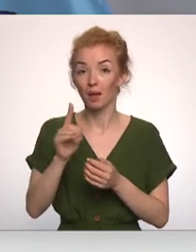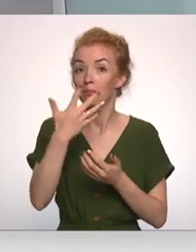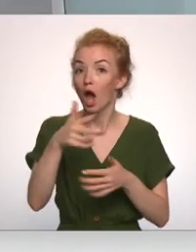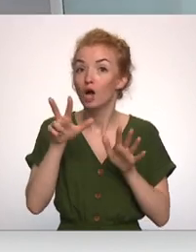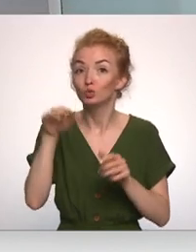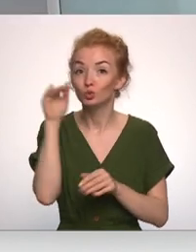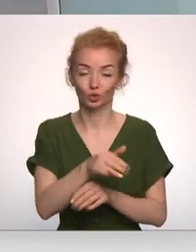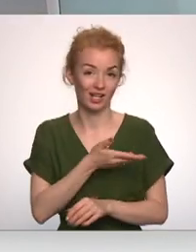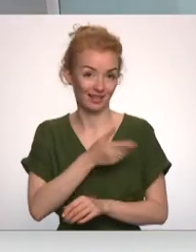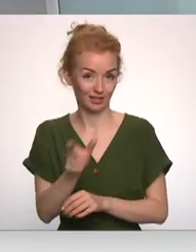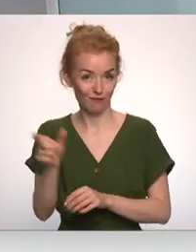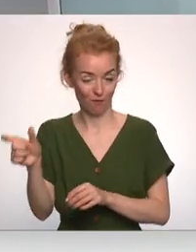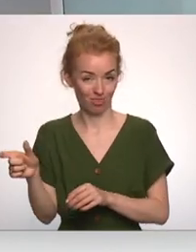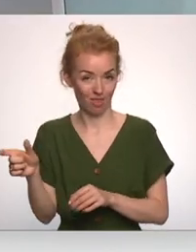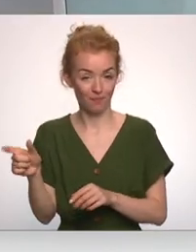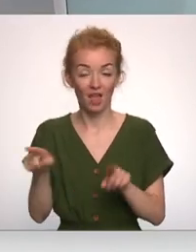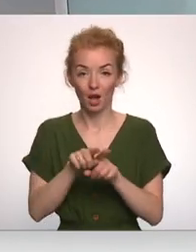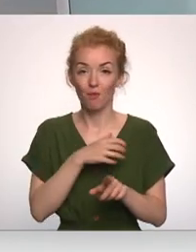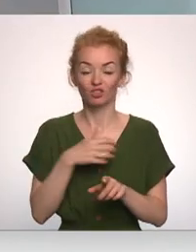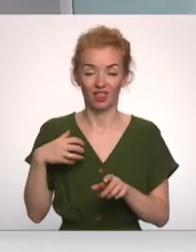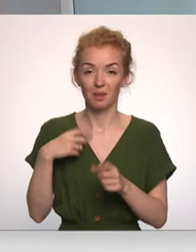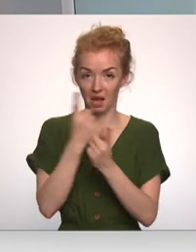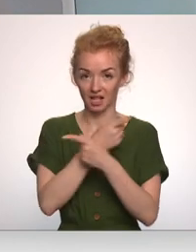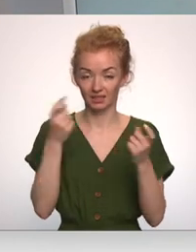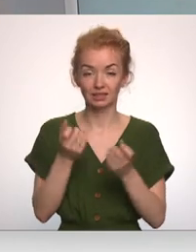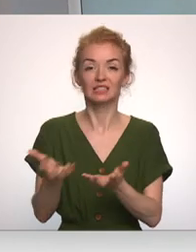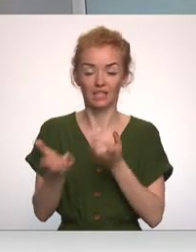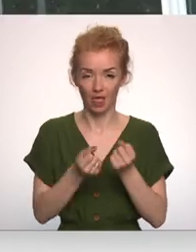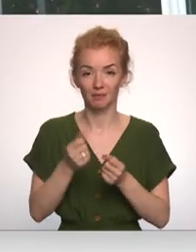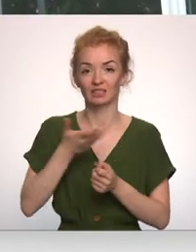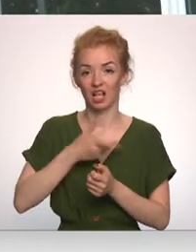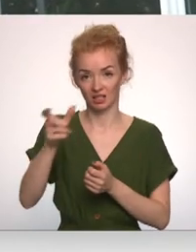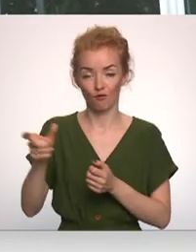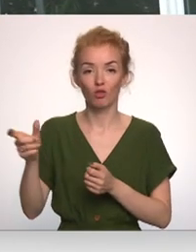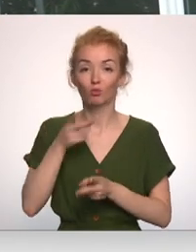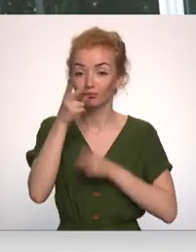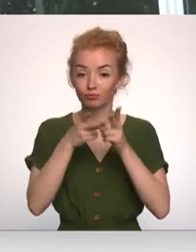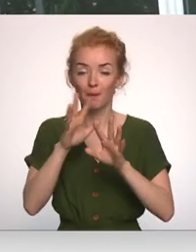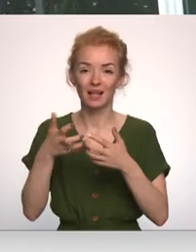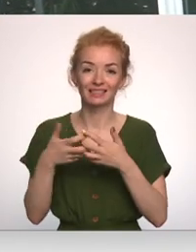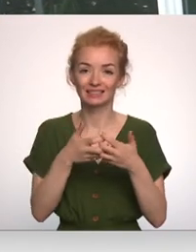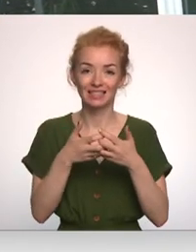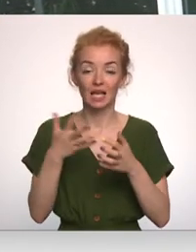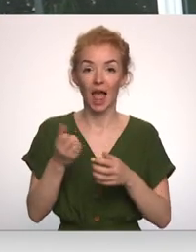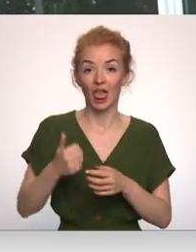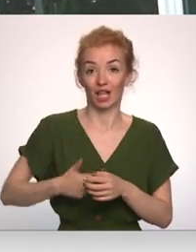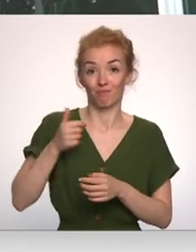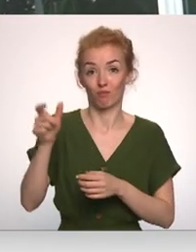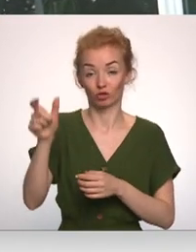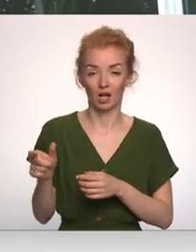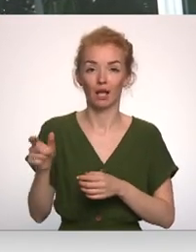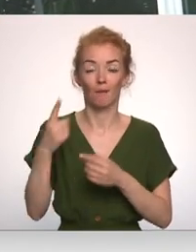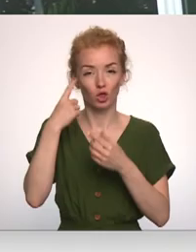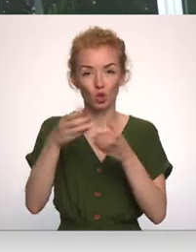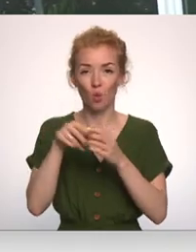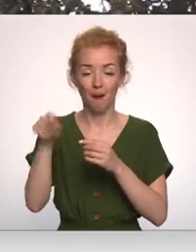tūkstoši iedzīvotāji. Arī pašvaldība atzīst, ka saņem iedzīvotāju sūdzības, tomēr cīņa ar jūrmalas graustu īpašniekiem pilsētas domē rita